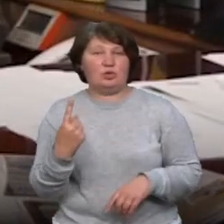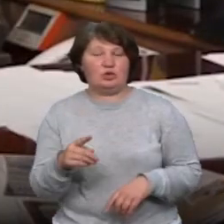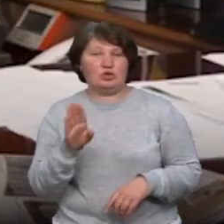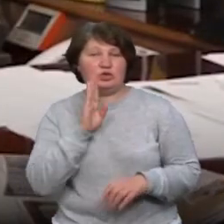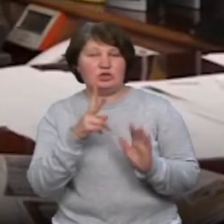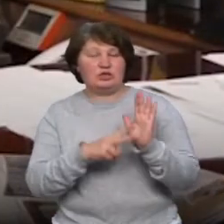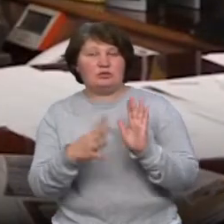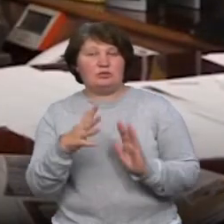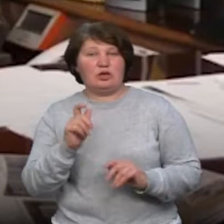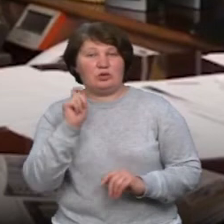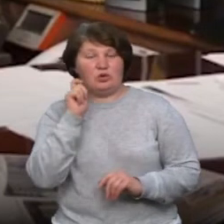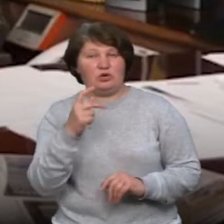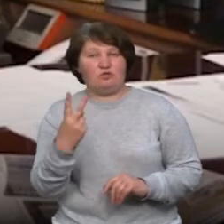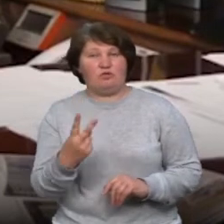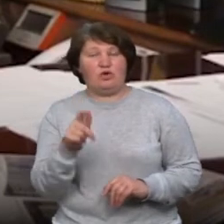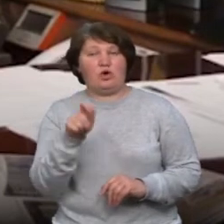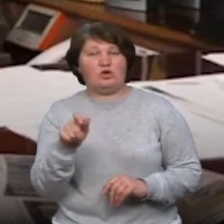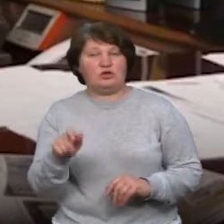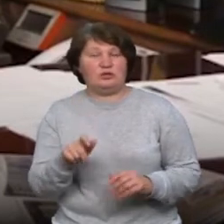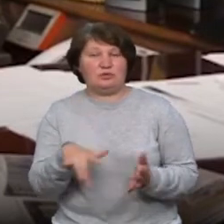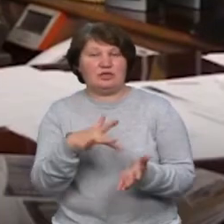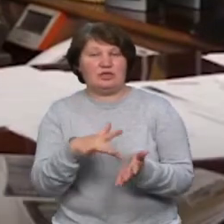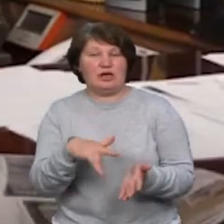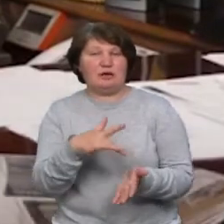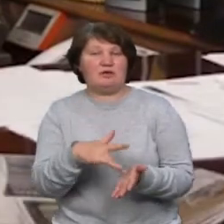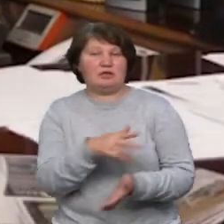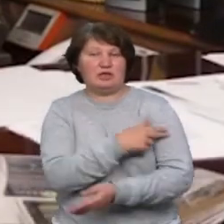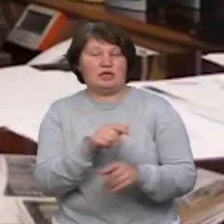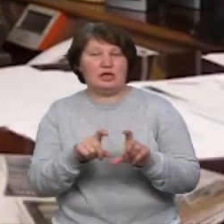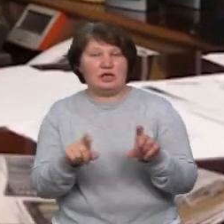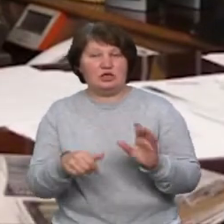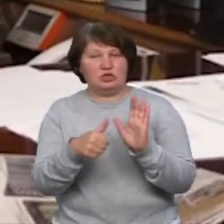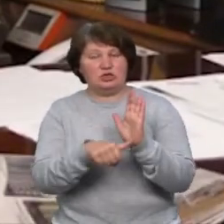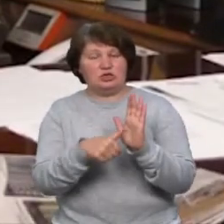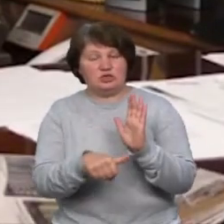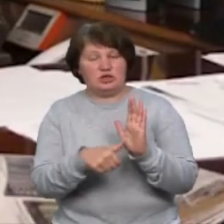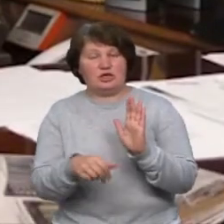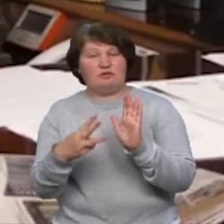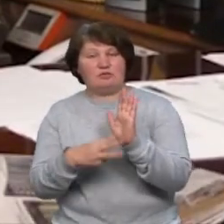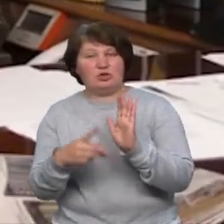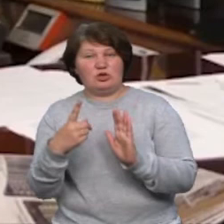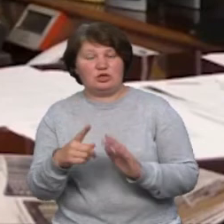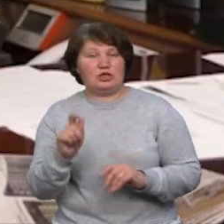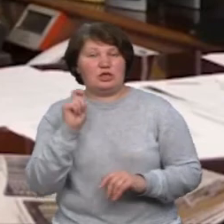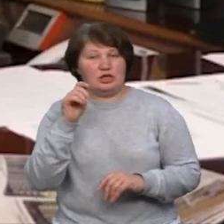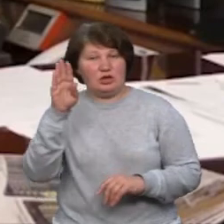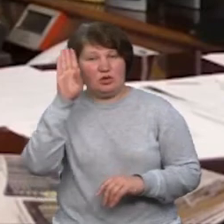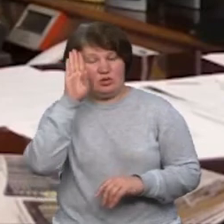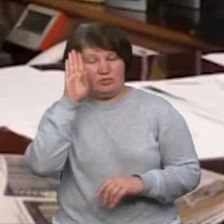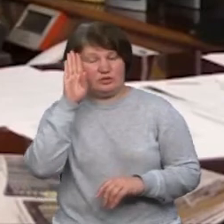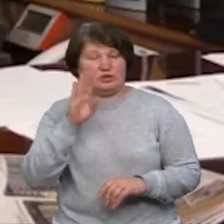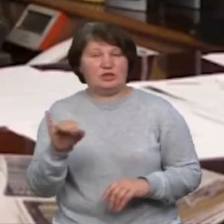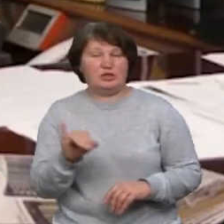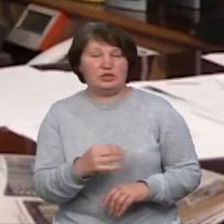років, двоє осіб в центральній міській клінічній лікарні, це чоловіки 60 років, 81 рік. Один також